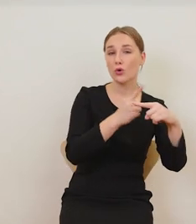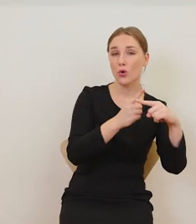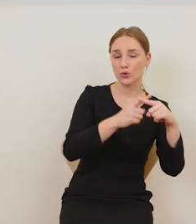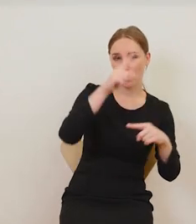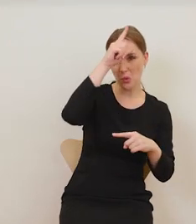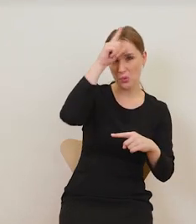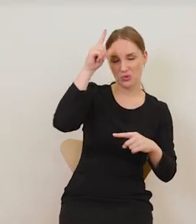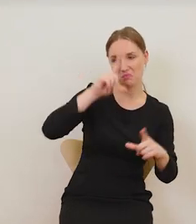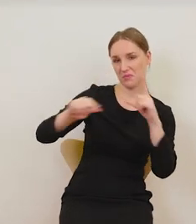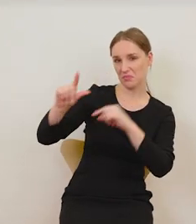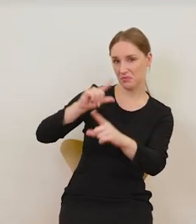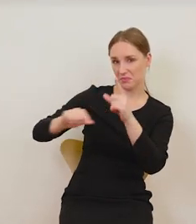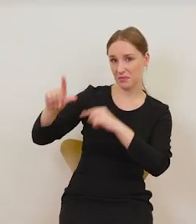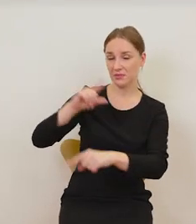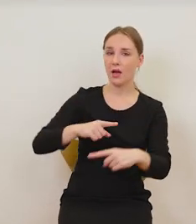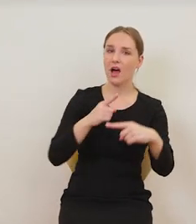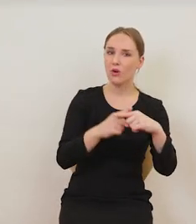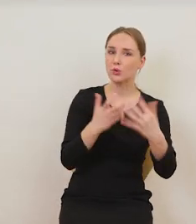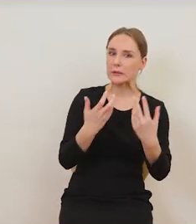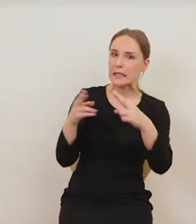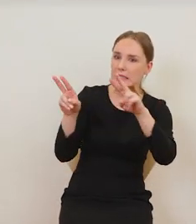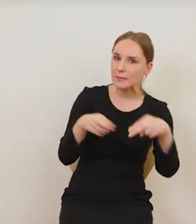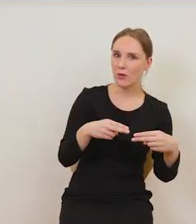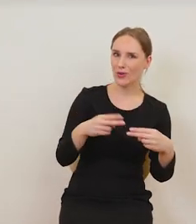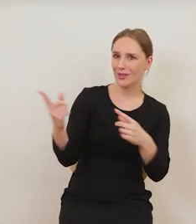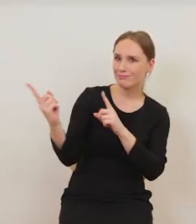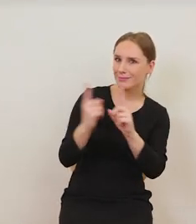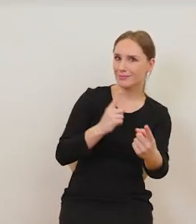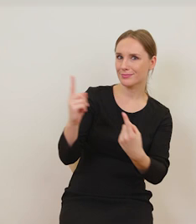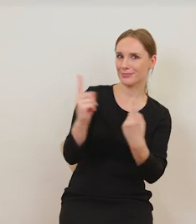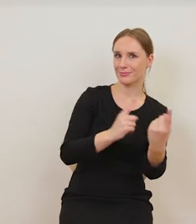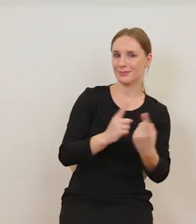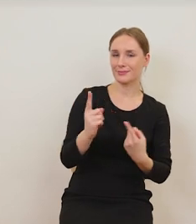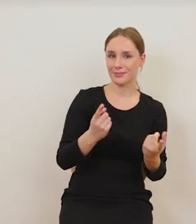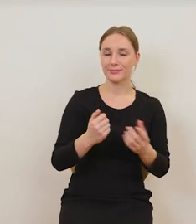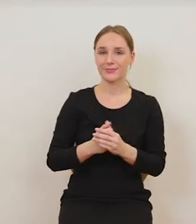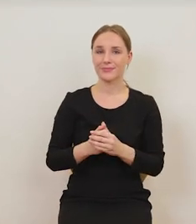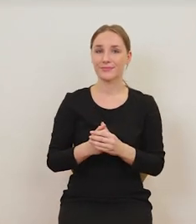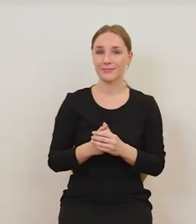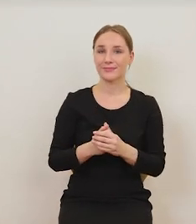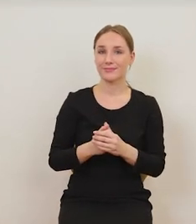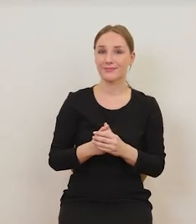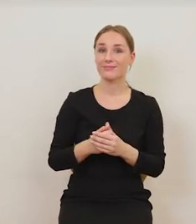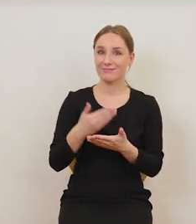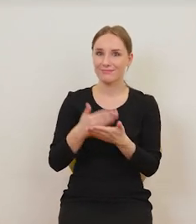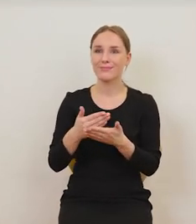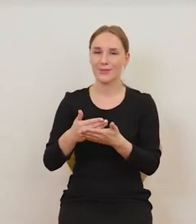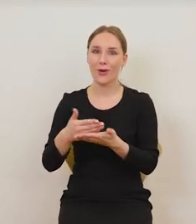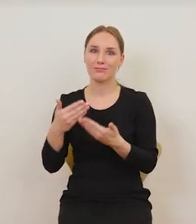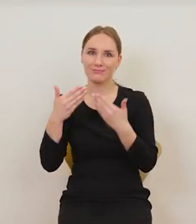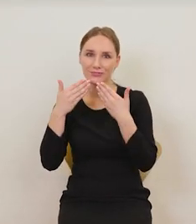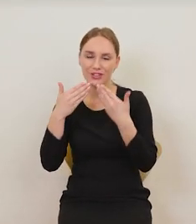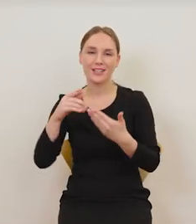od Kościoła i Kościół chciał z powrotem przyciągnąć wiernych. I tutaj pomocą